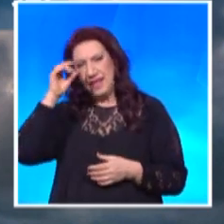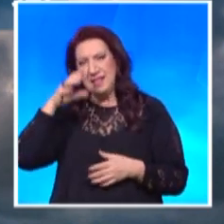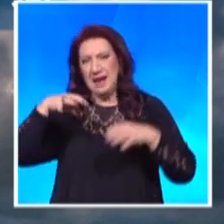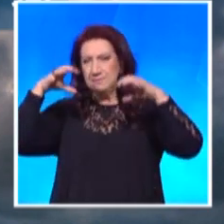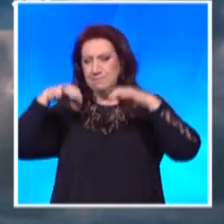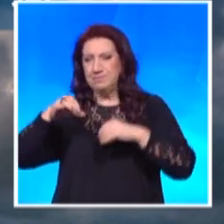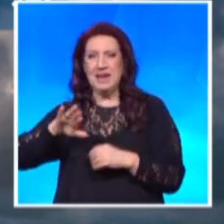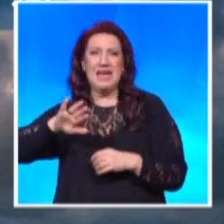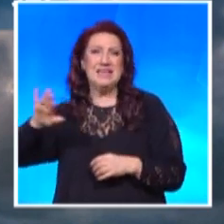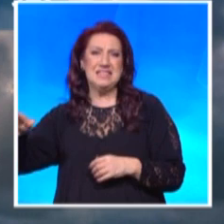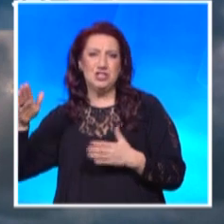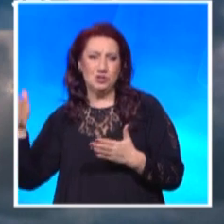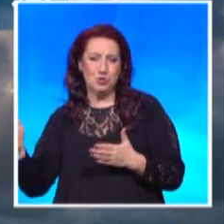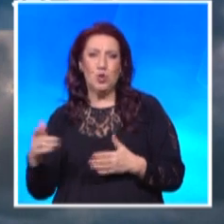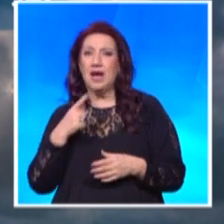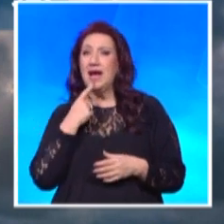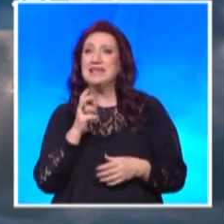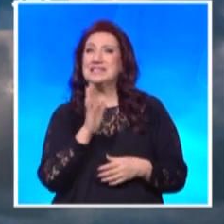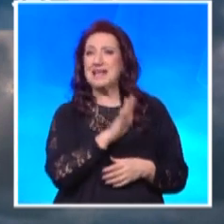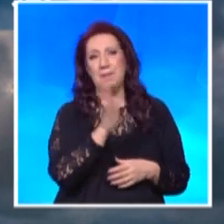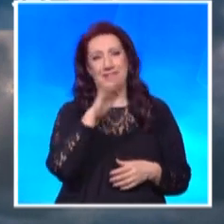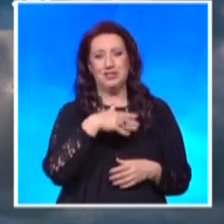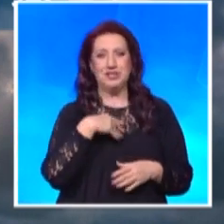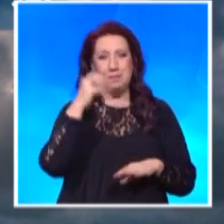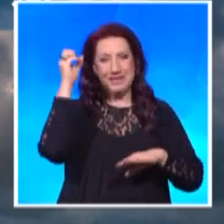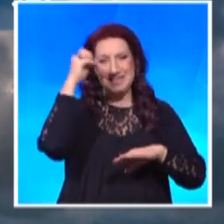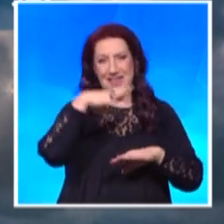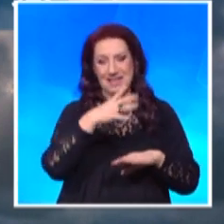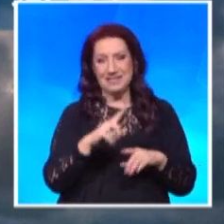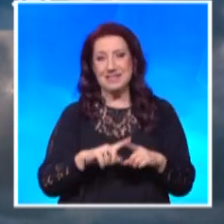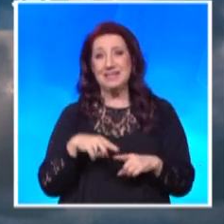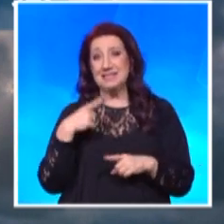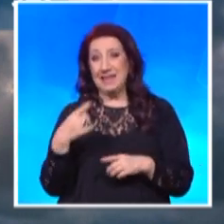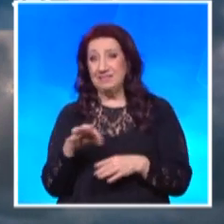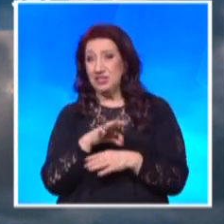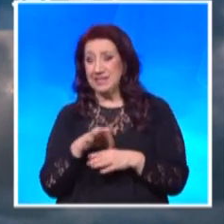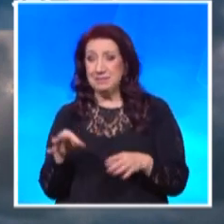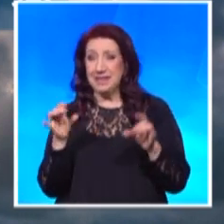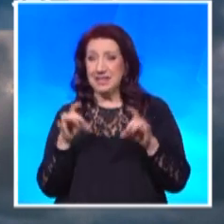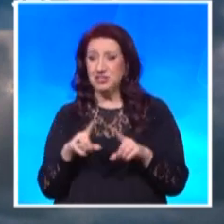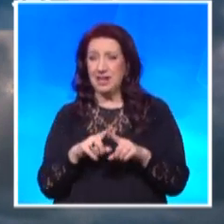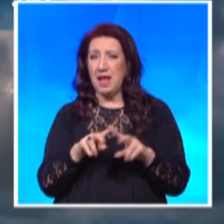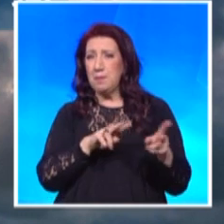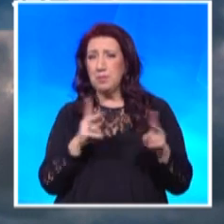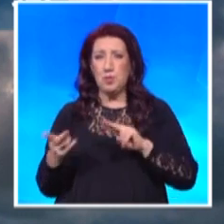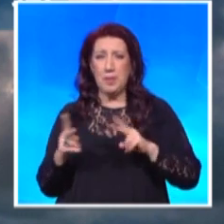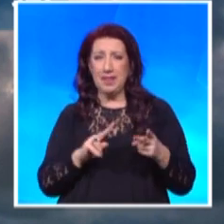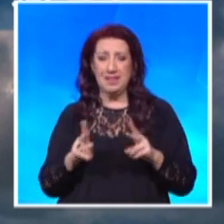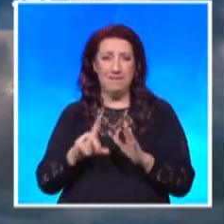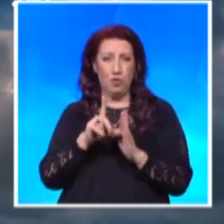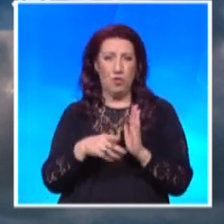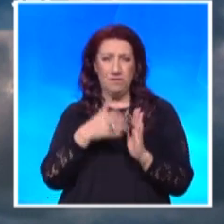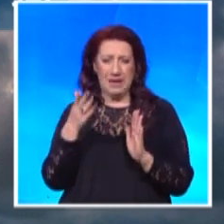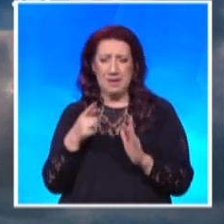западните изгледите са за предимно слънчево време. В началото на следващата седмица обаче ни очаква динамично време. Вятъра ще